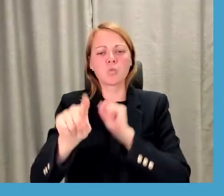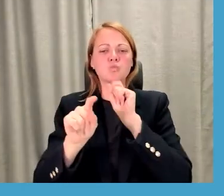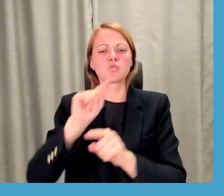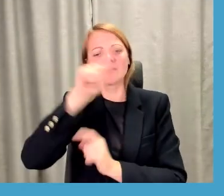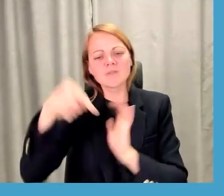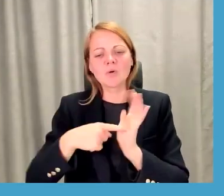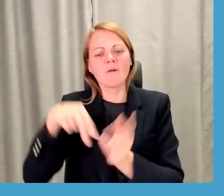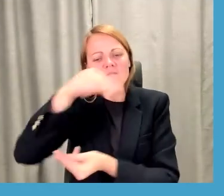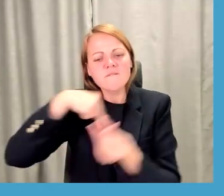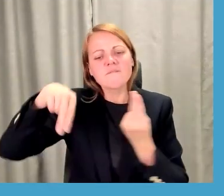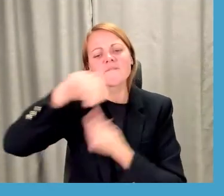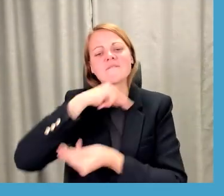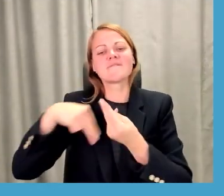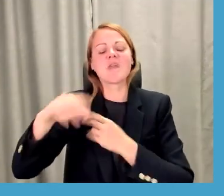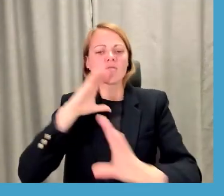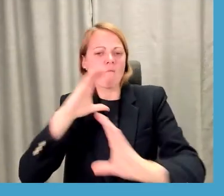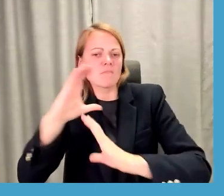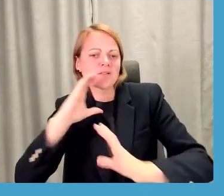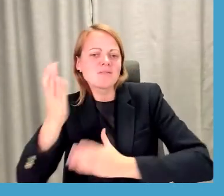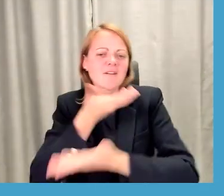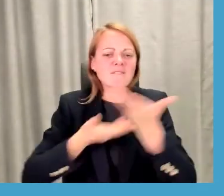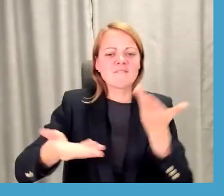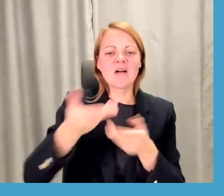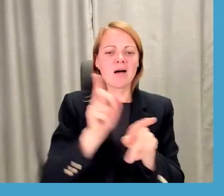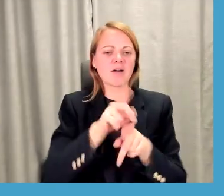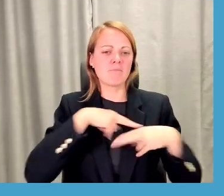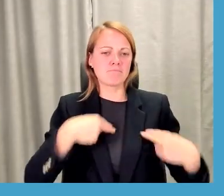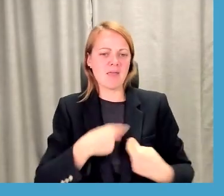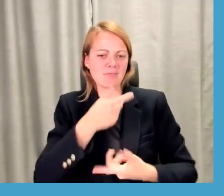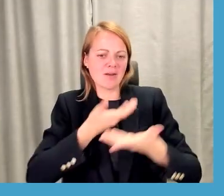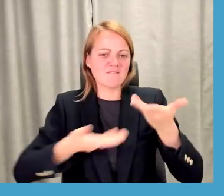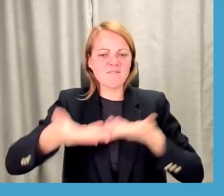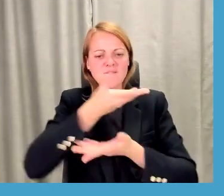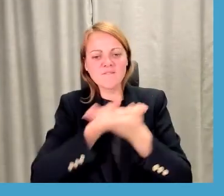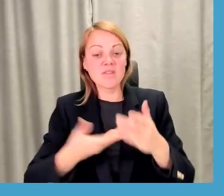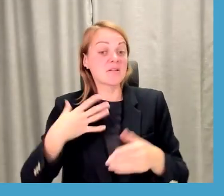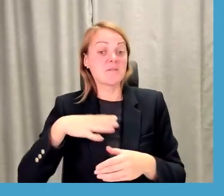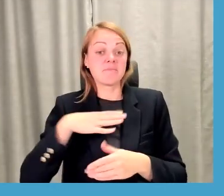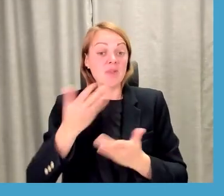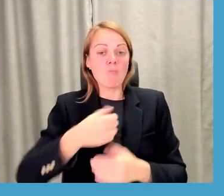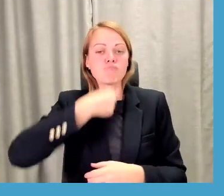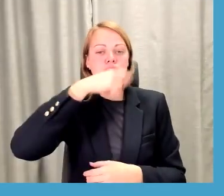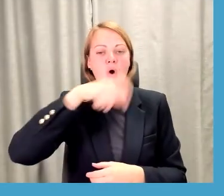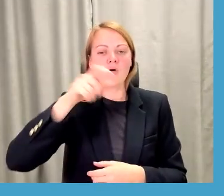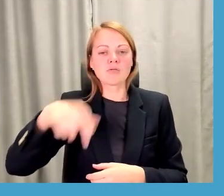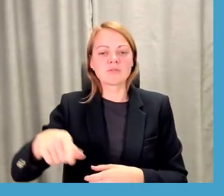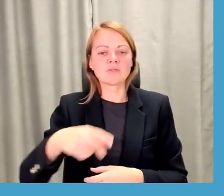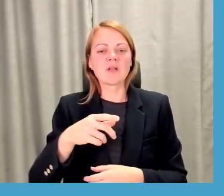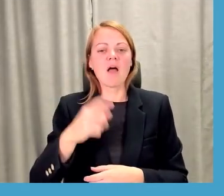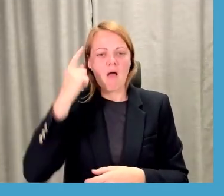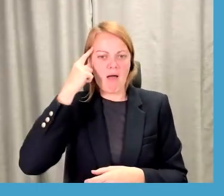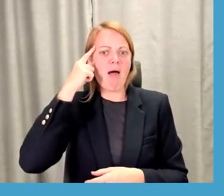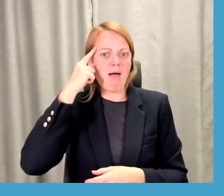diskutēt un komunicēt arī gan ar pasniedzēju, gan ar kursu biedriem, jo tāpēc, ka tieši pieaugušā vecumā tik viegli ir apjaust,